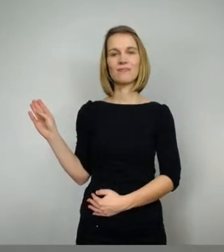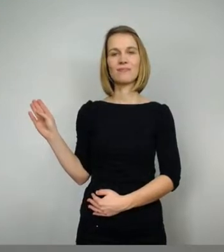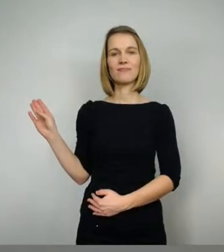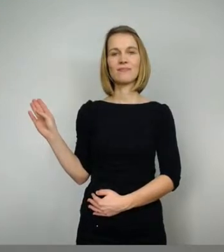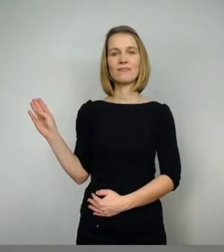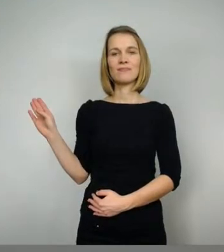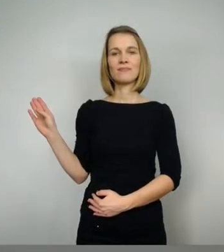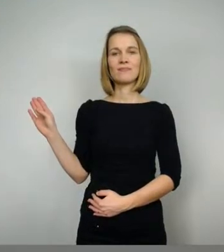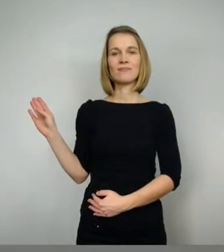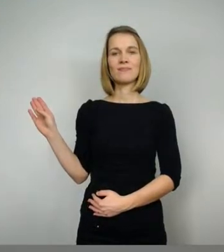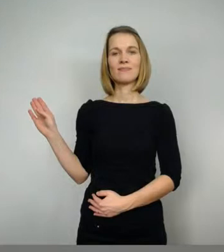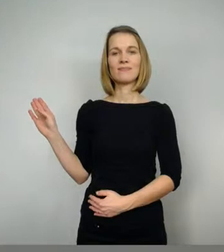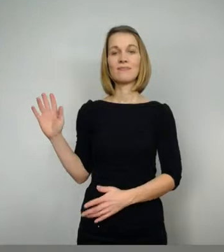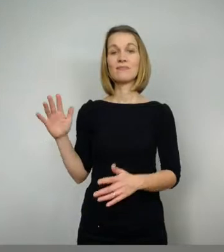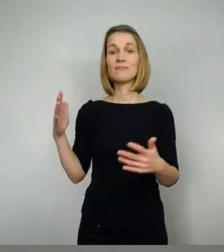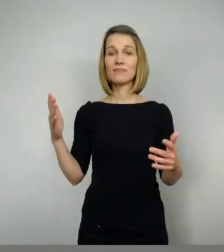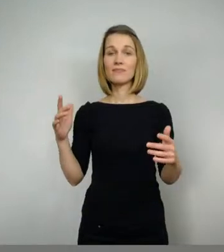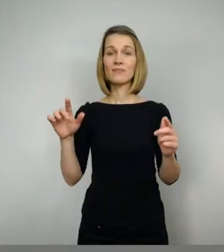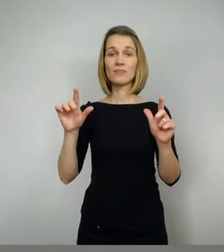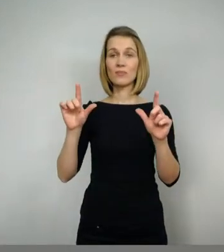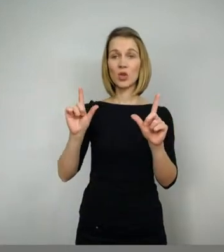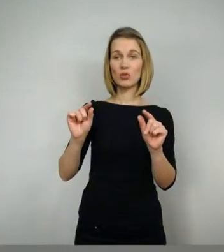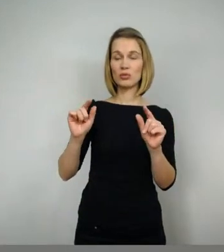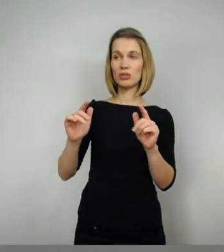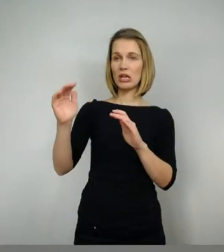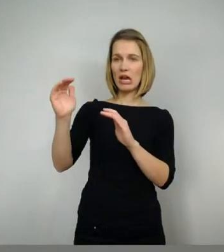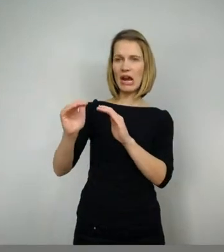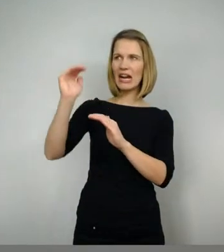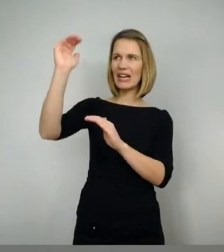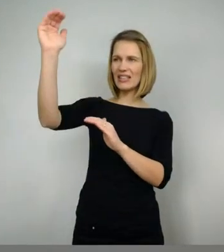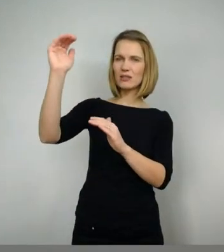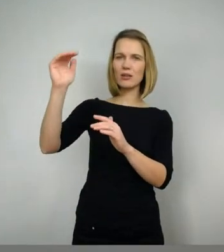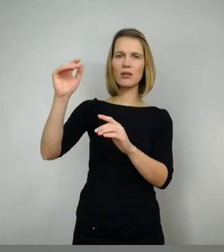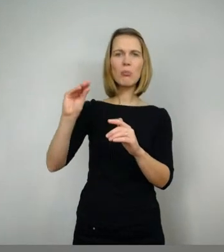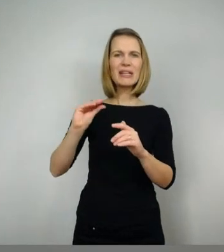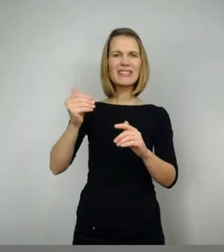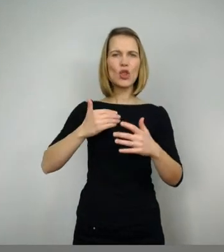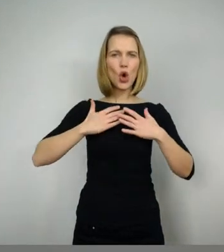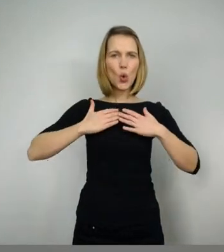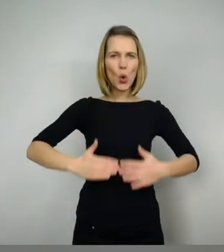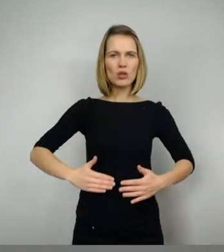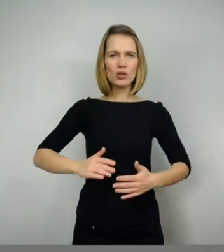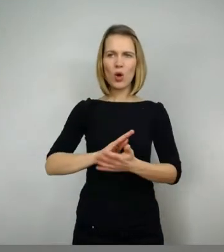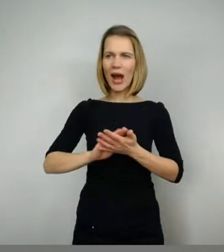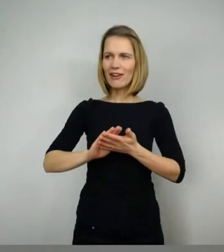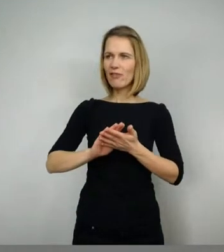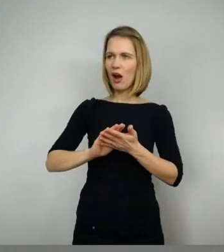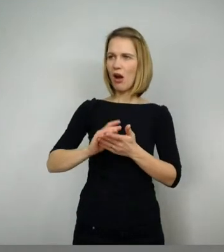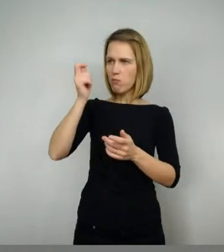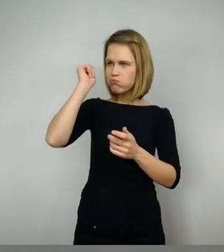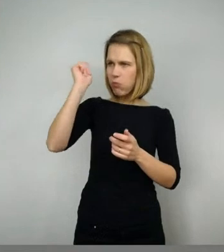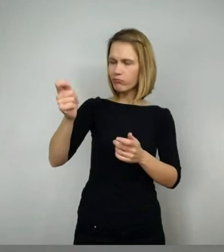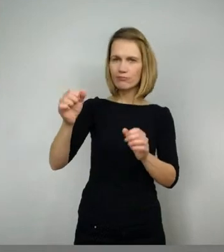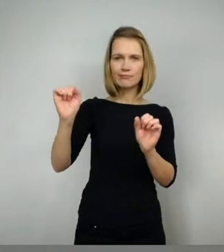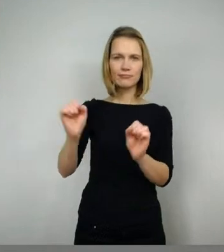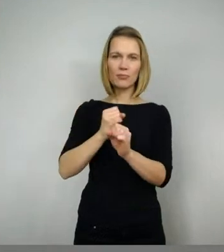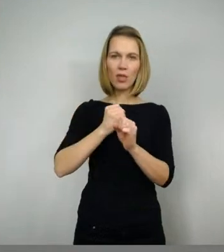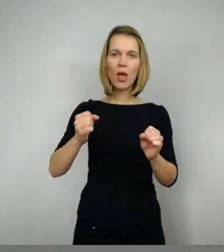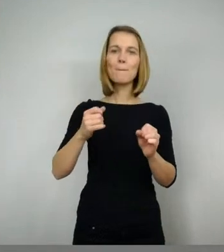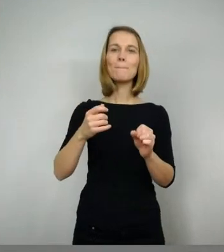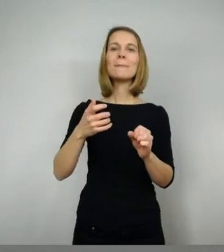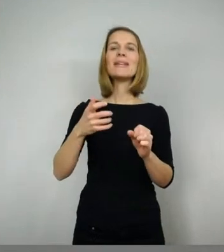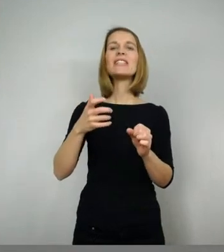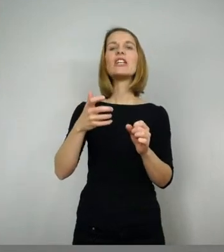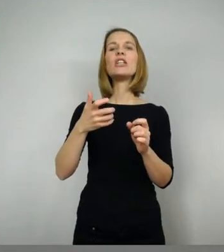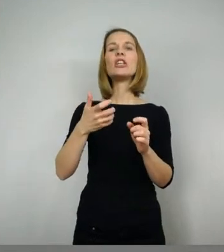Also man kann den Riesen, da er so eine besondere Rüstung hat, nicht einfach erschlagen. Man muss ihn mit dem Schwertknauf, ja, mit dem Knopfe, Stace